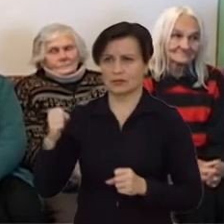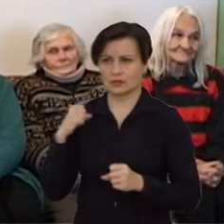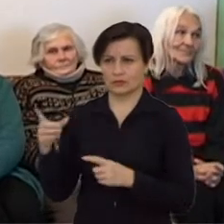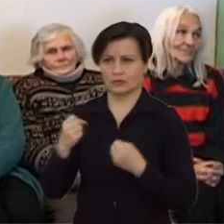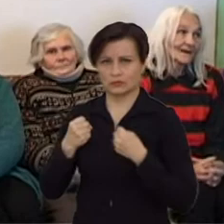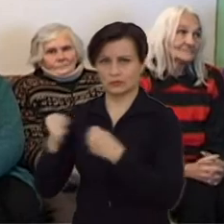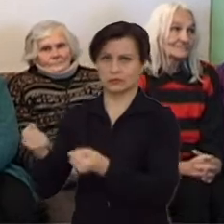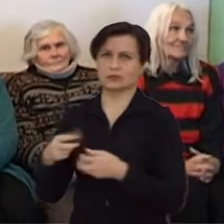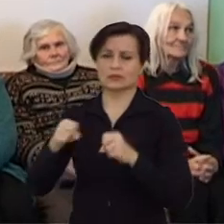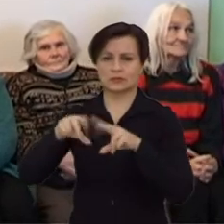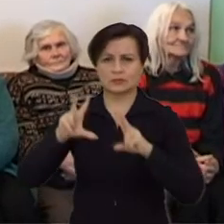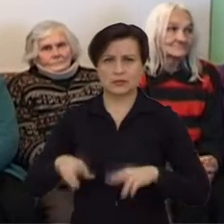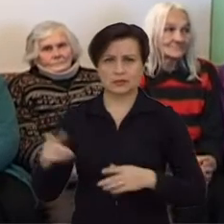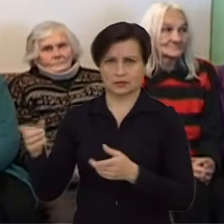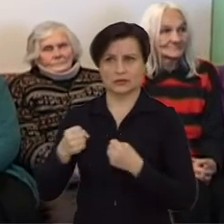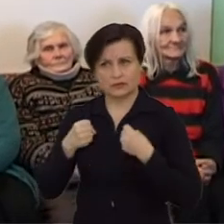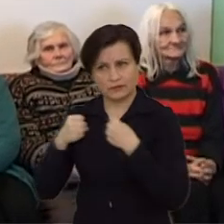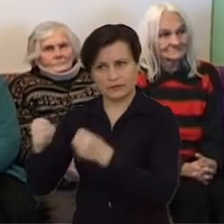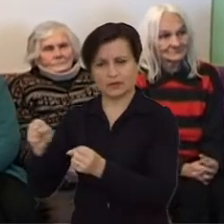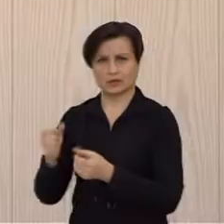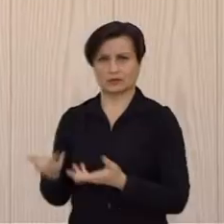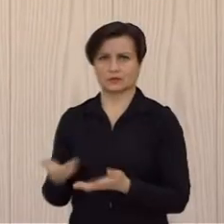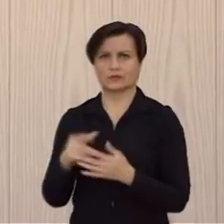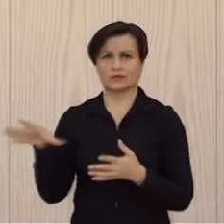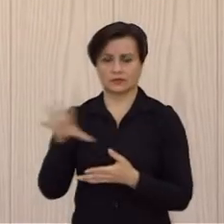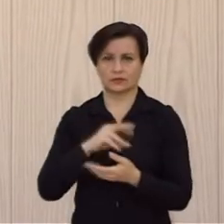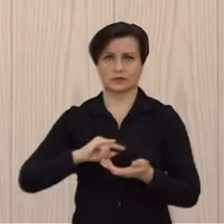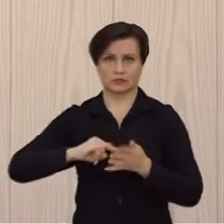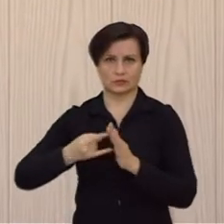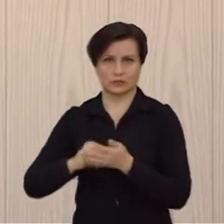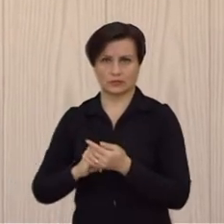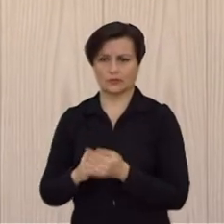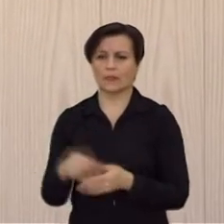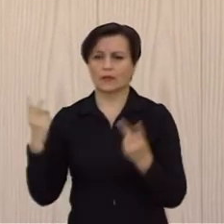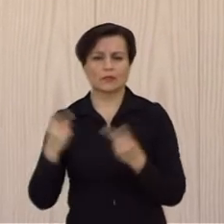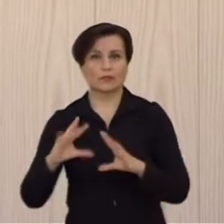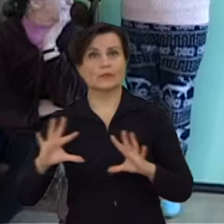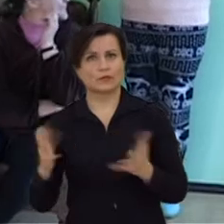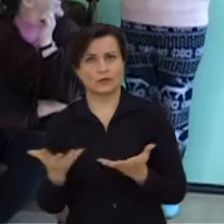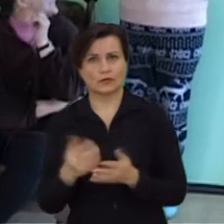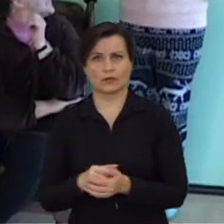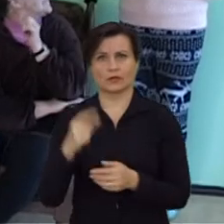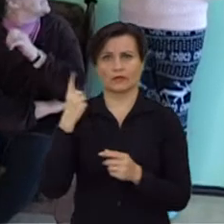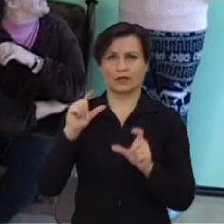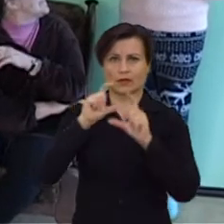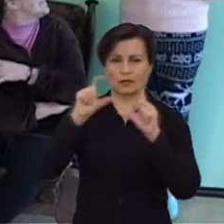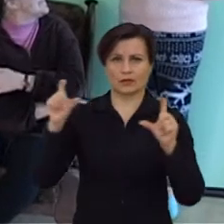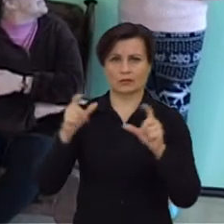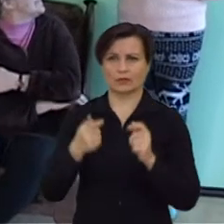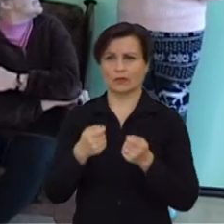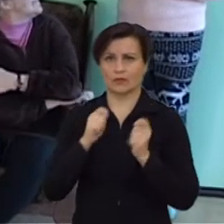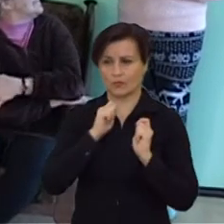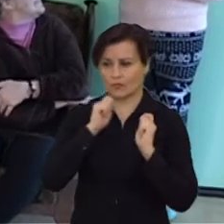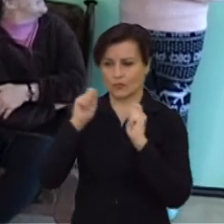gydytis važinėjame, pas specialiustus vežame, viskas planuojame. O tai kokie yra tie poreikiais? Vieną